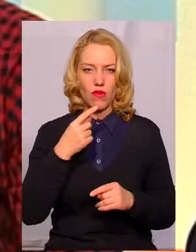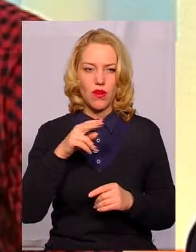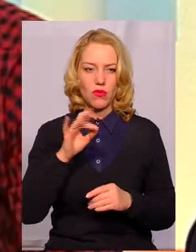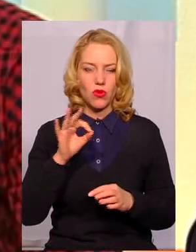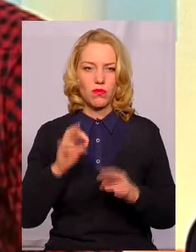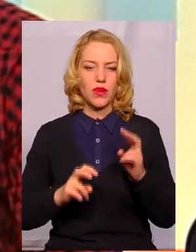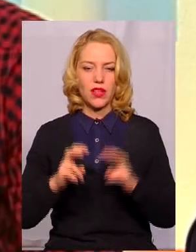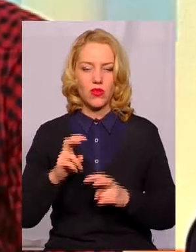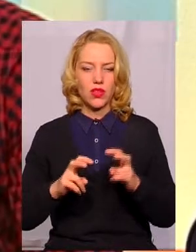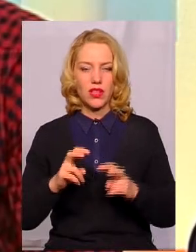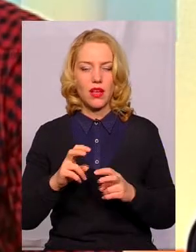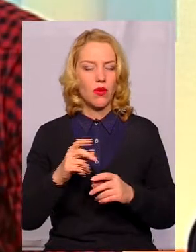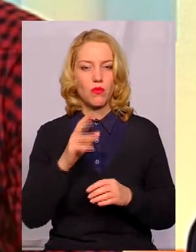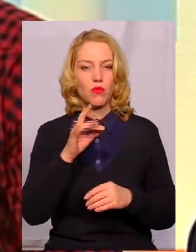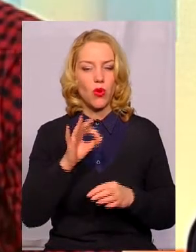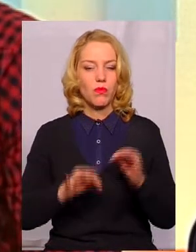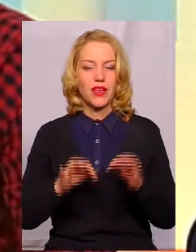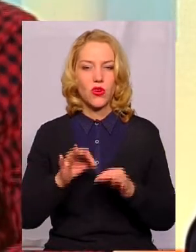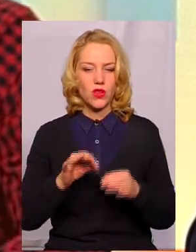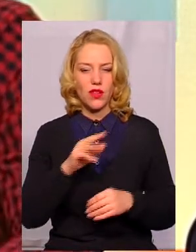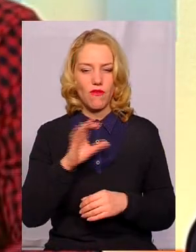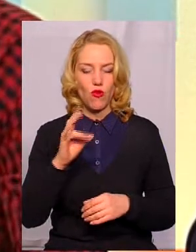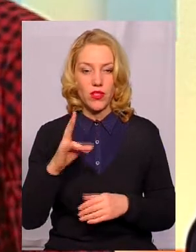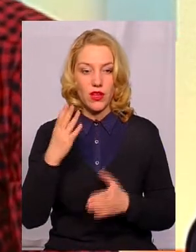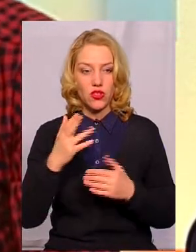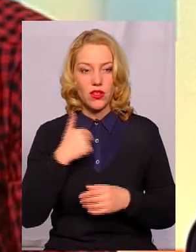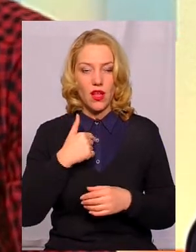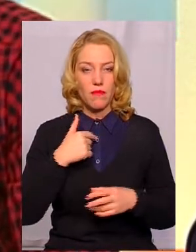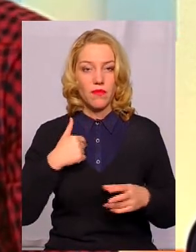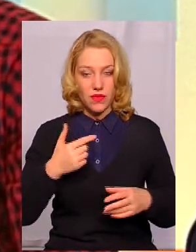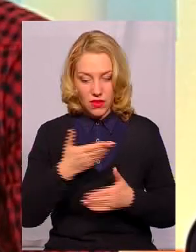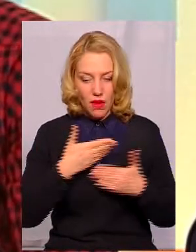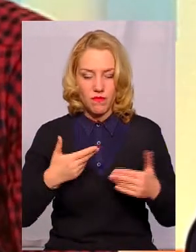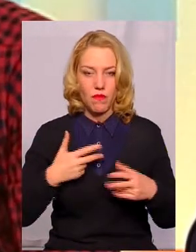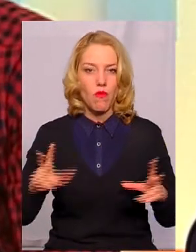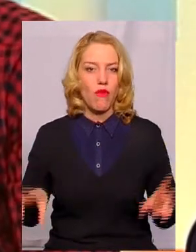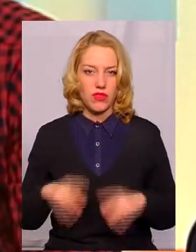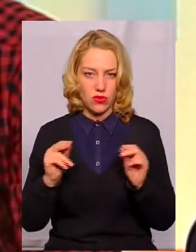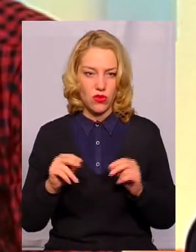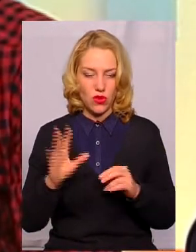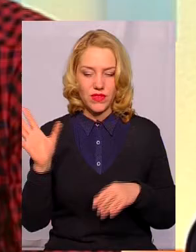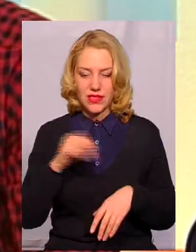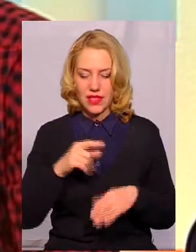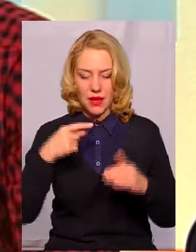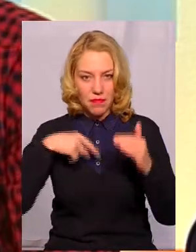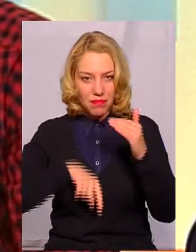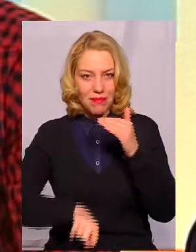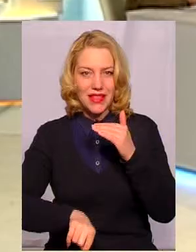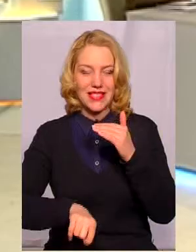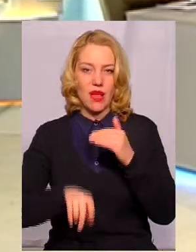Тобто, природний фон. Якщо в нас Чернелівська вода, вона виключно нам повезло, я повторююсь, можливо, всі підземні води.